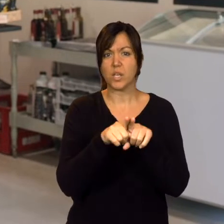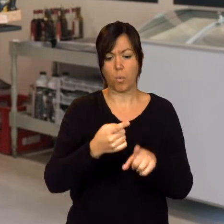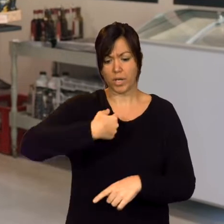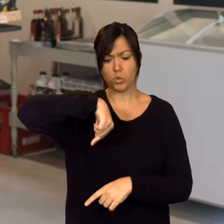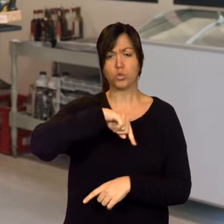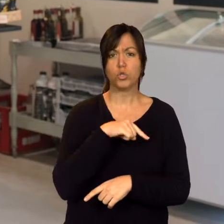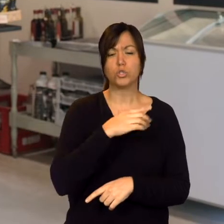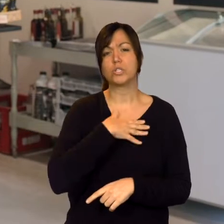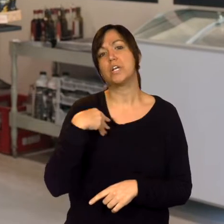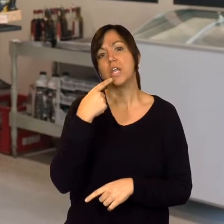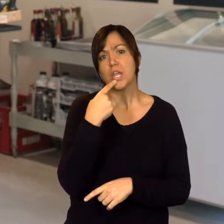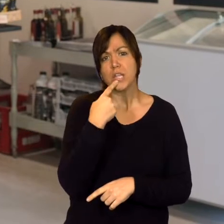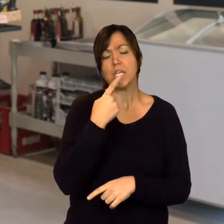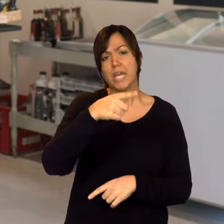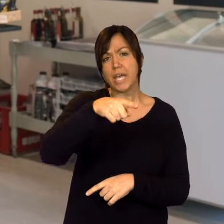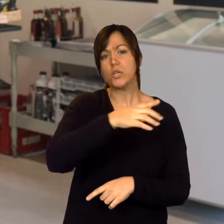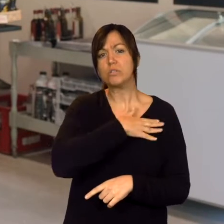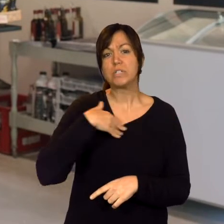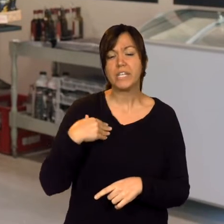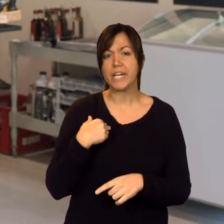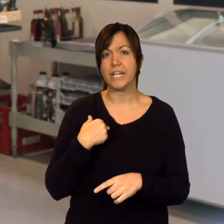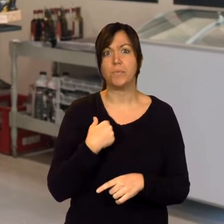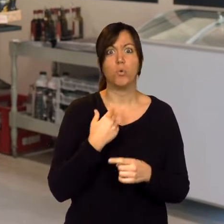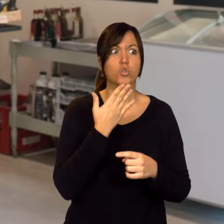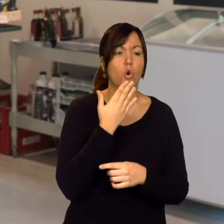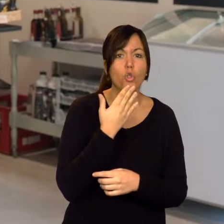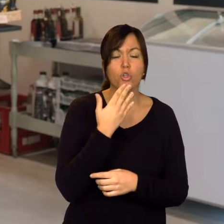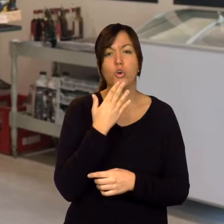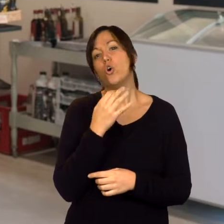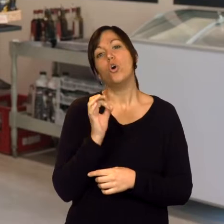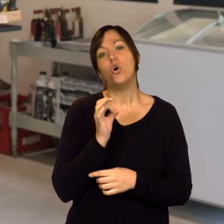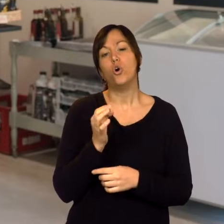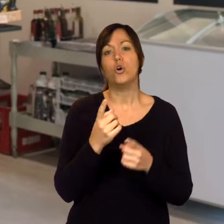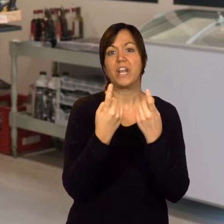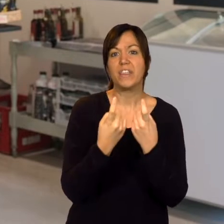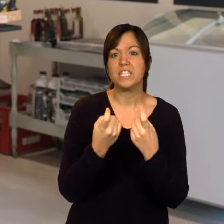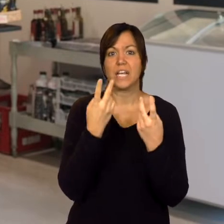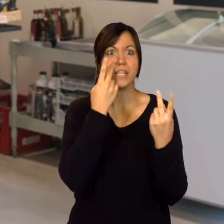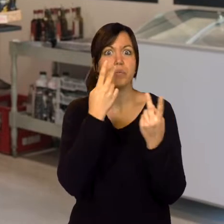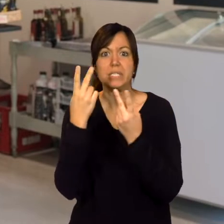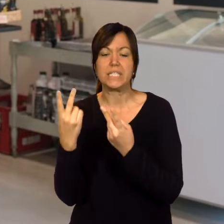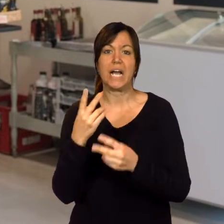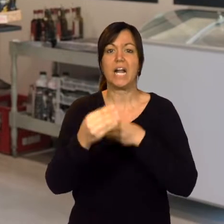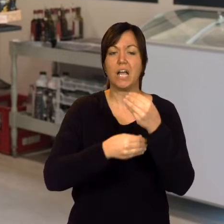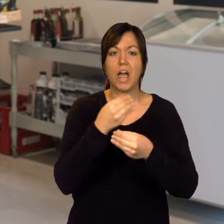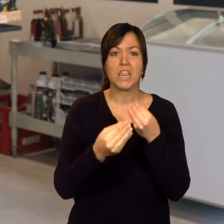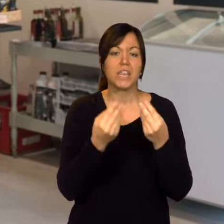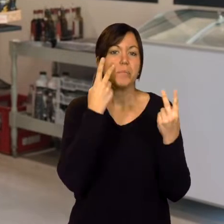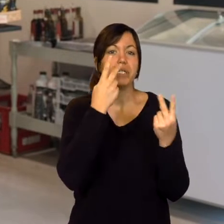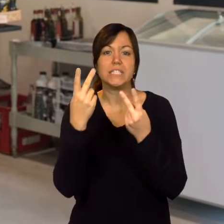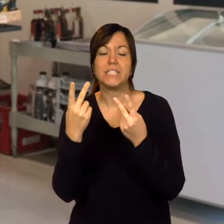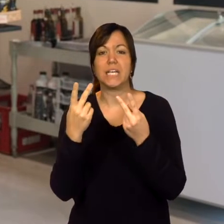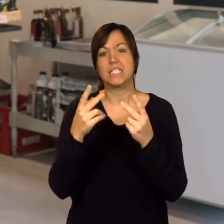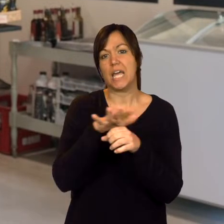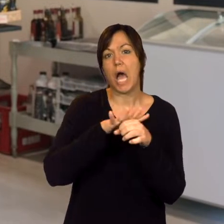persones són com les nostres, és a dir, també tenen unes necessitats d'oci, unes necessitats de poder visitar, de poder fer